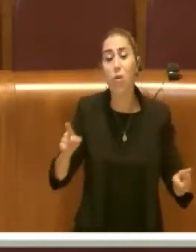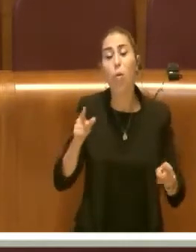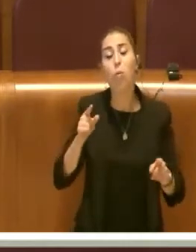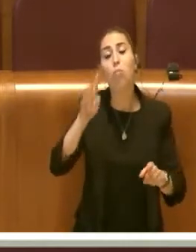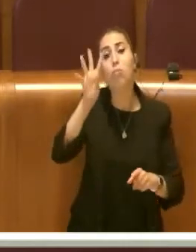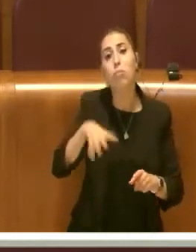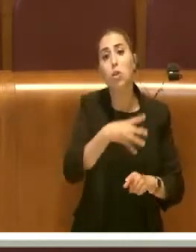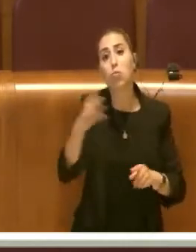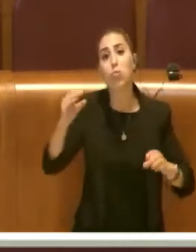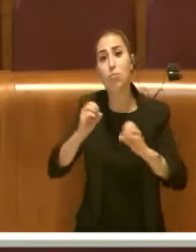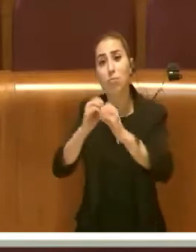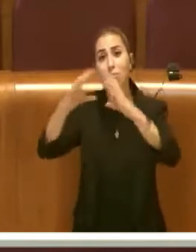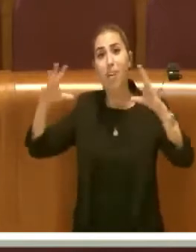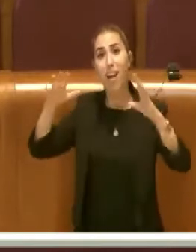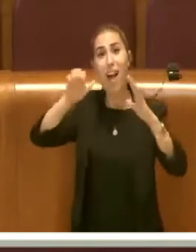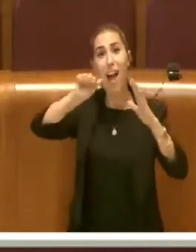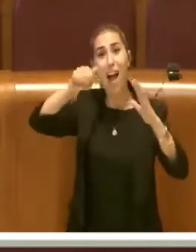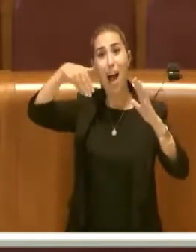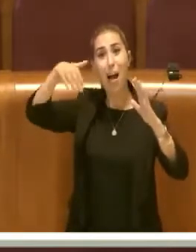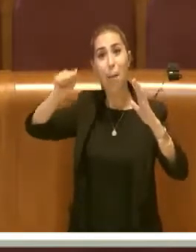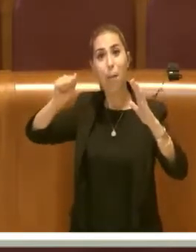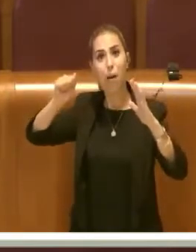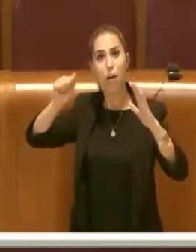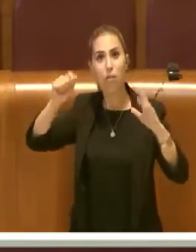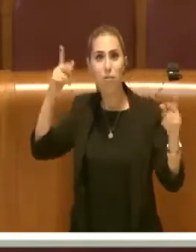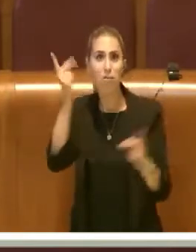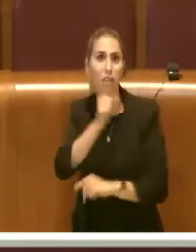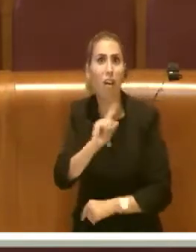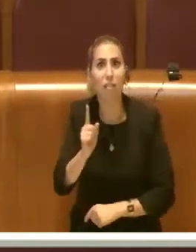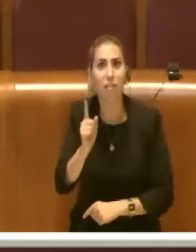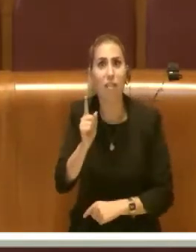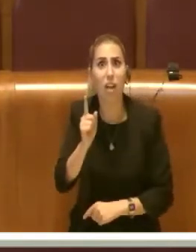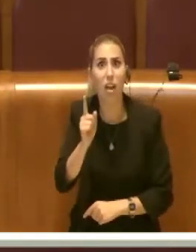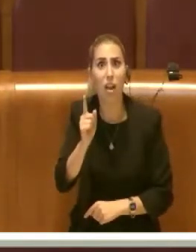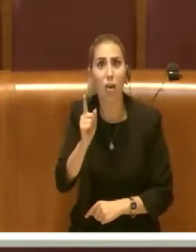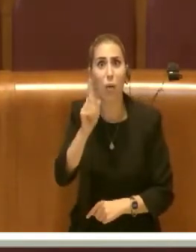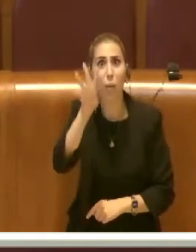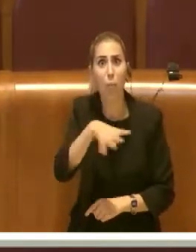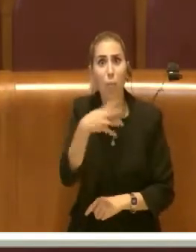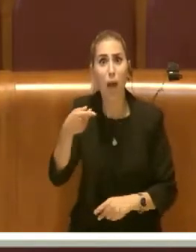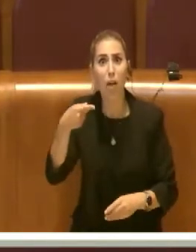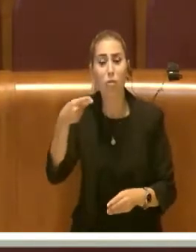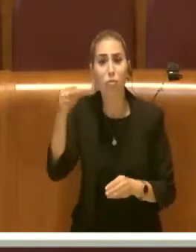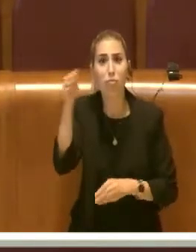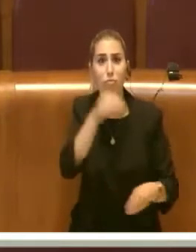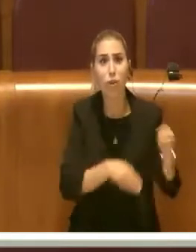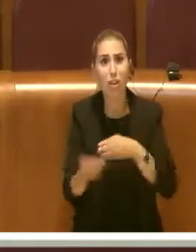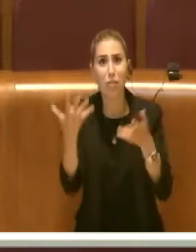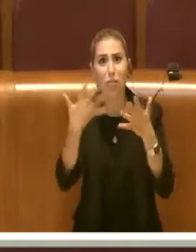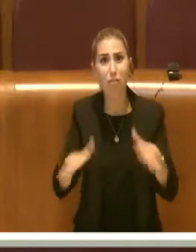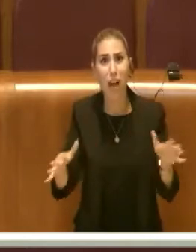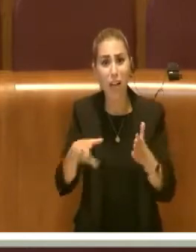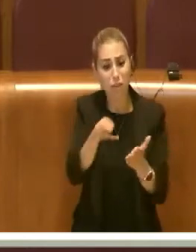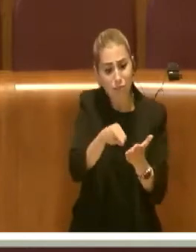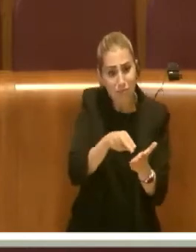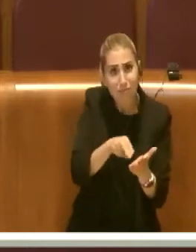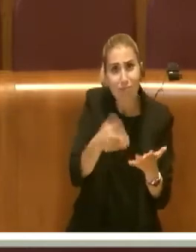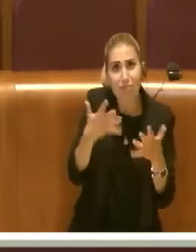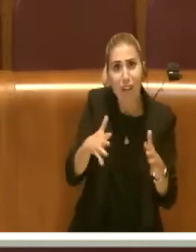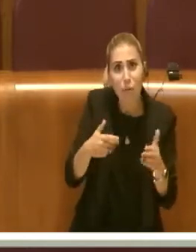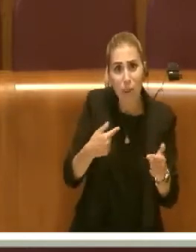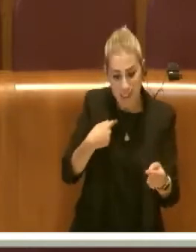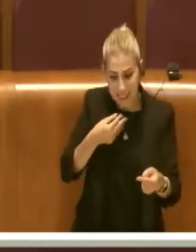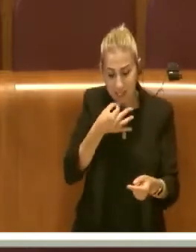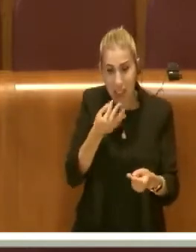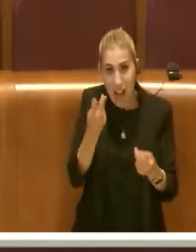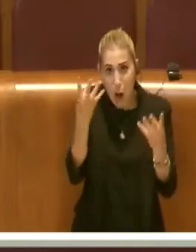di Ama, in realtà il piano è stato votato in quest'Aula e dunque è esattamente in vigore. Per